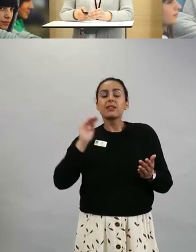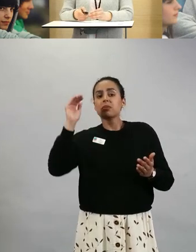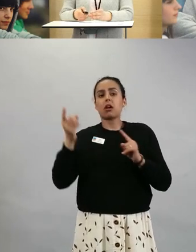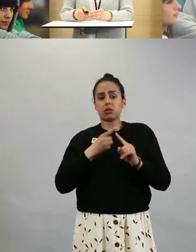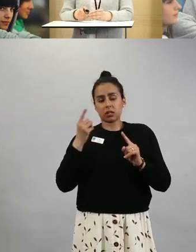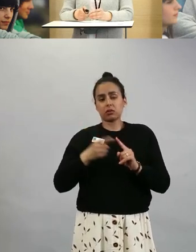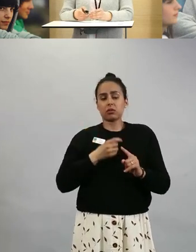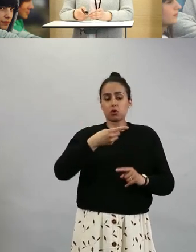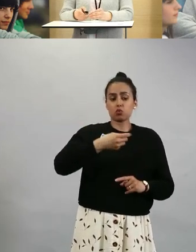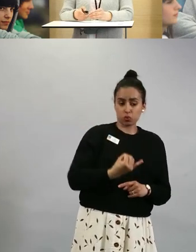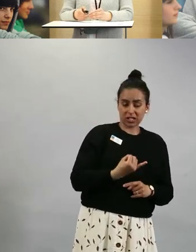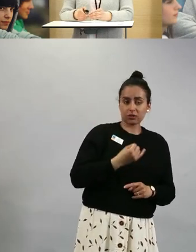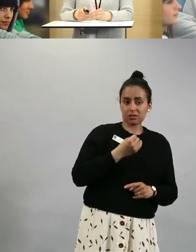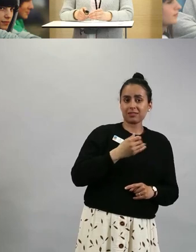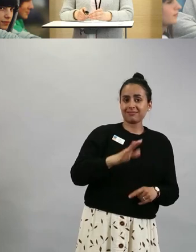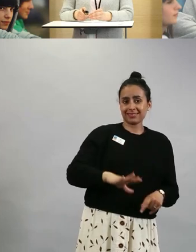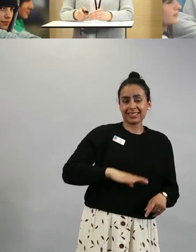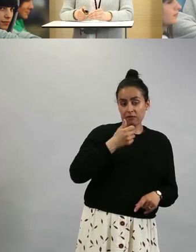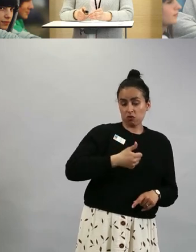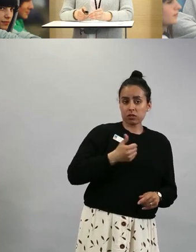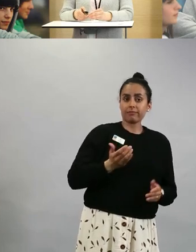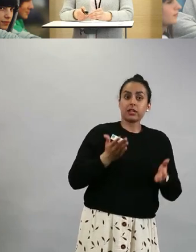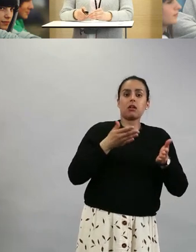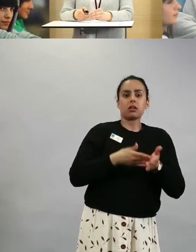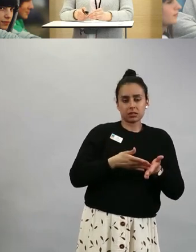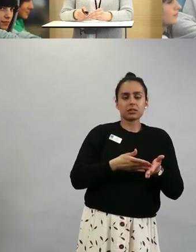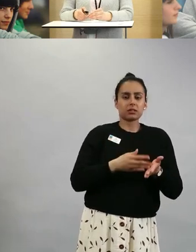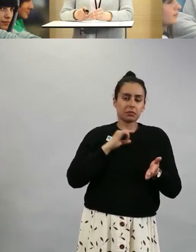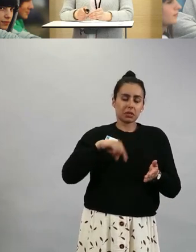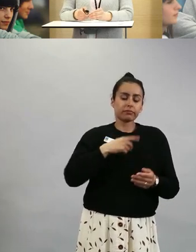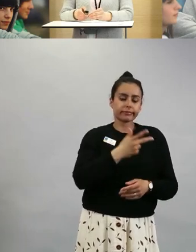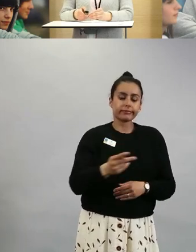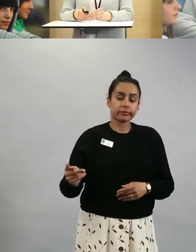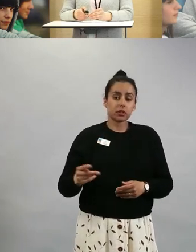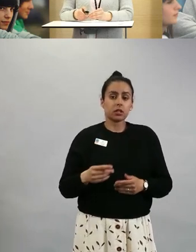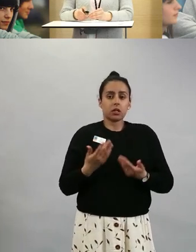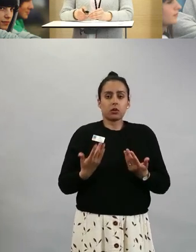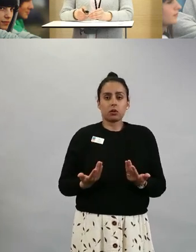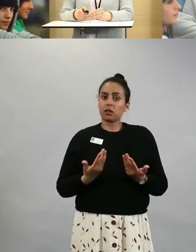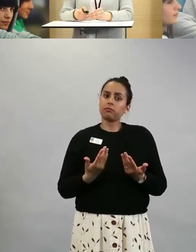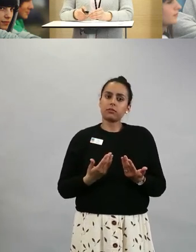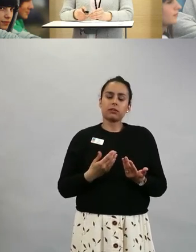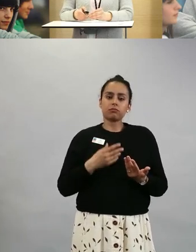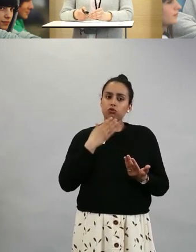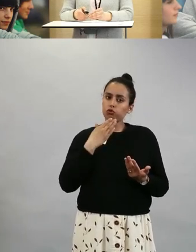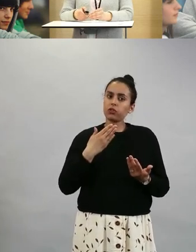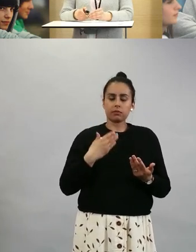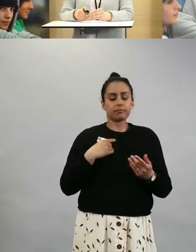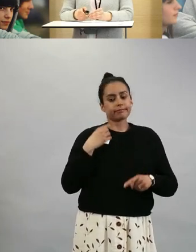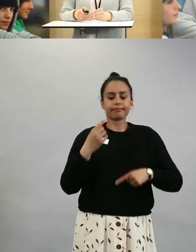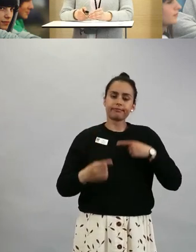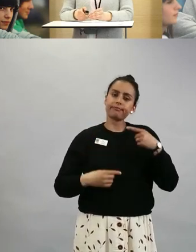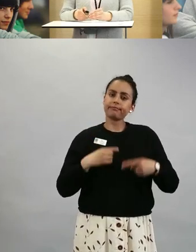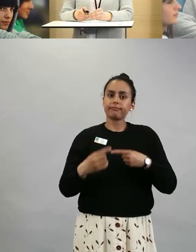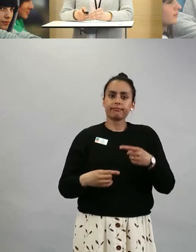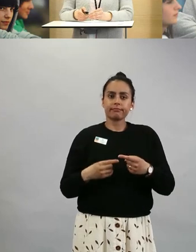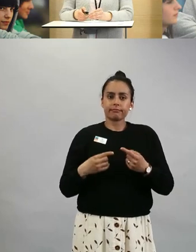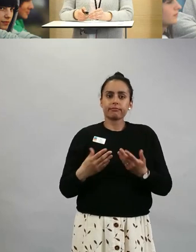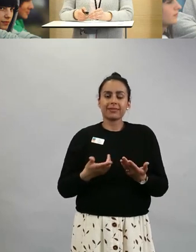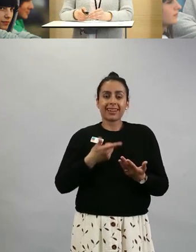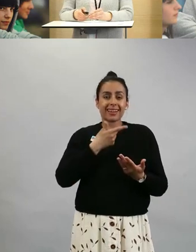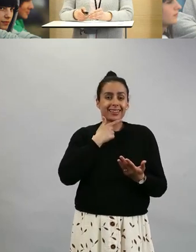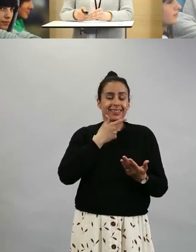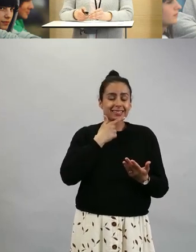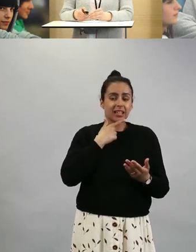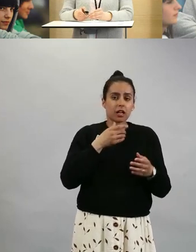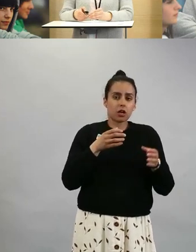Nythän me ollaan jo hyvin tahdissa ja rokotetaan näitä riskiryhmien